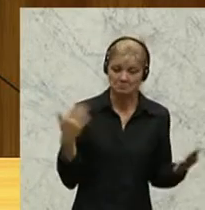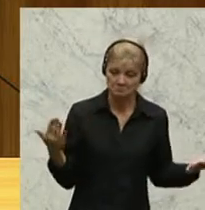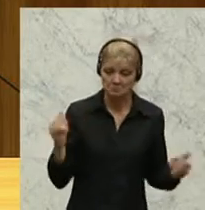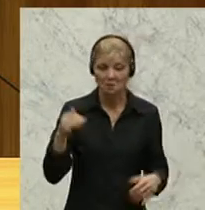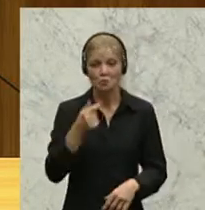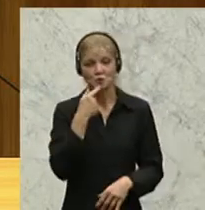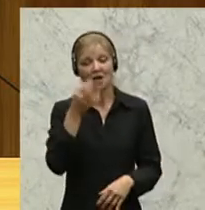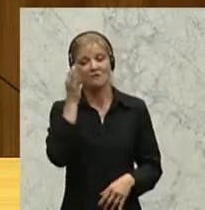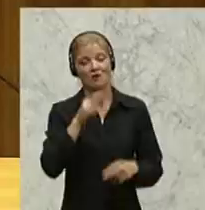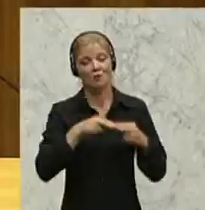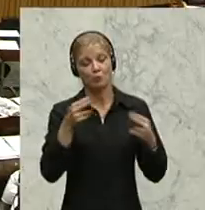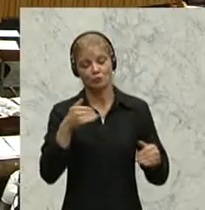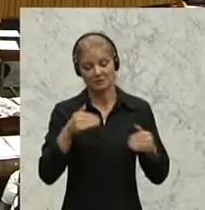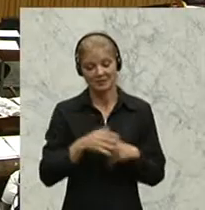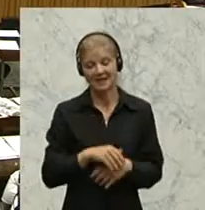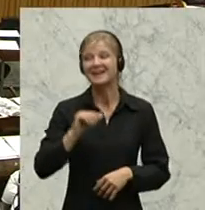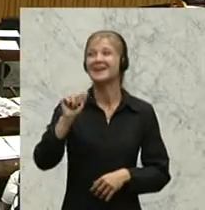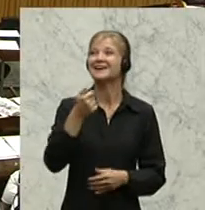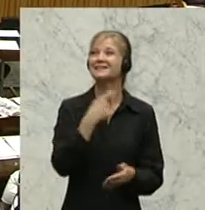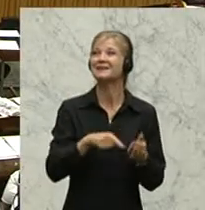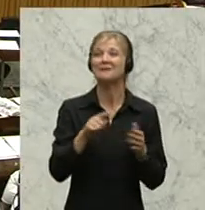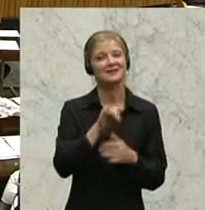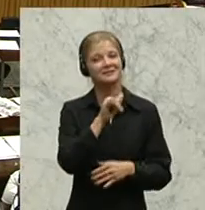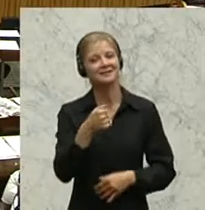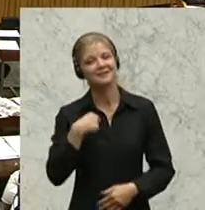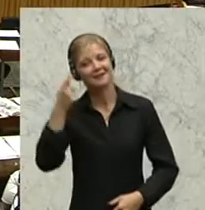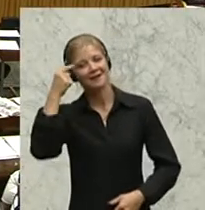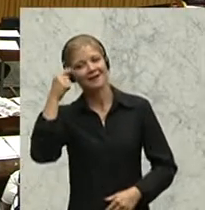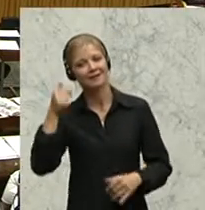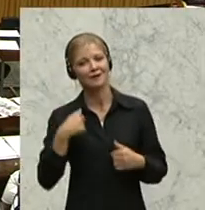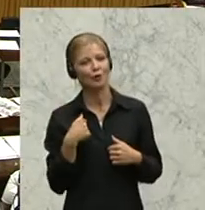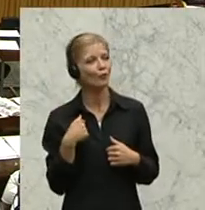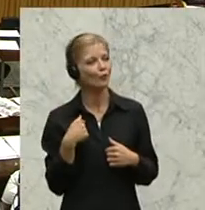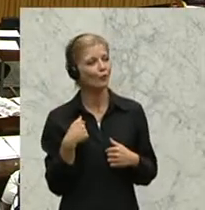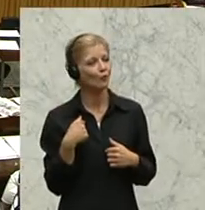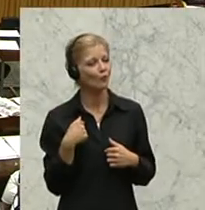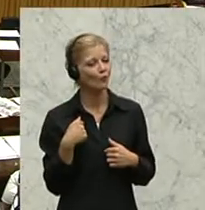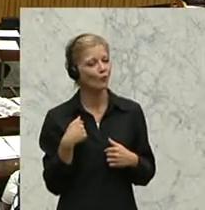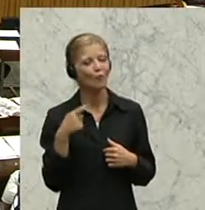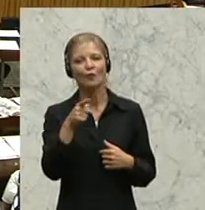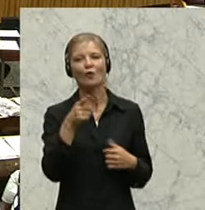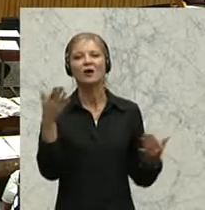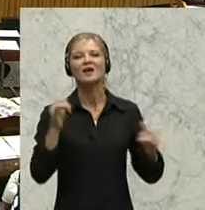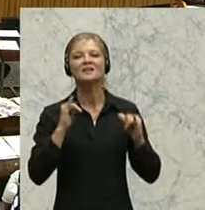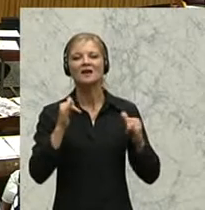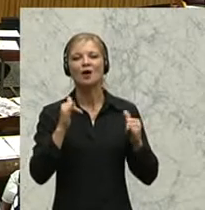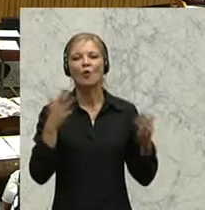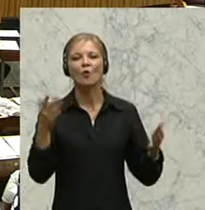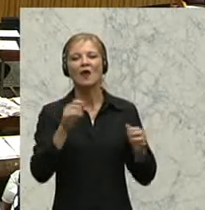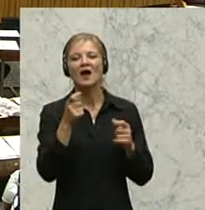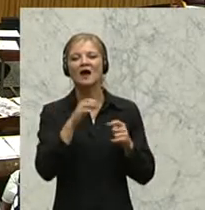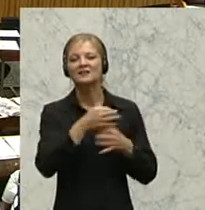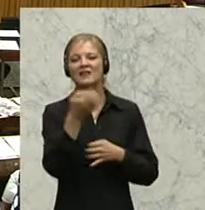ist das erste Mal, seit ich mich erinnern kann, dass Sie in der Tiroler Tageszeitung auf die Titelseite gekommen sind. Aber nur,